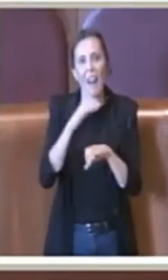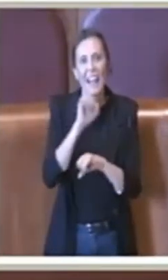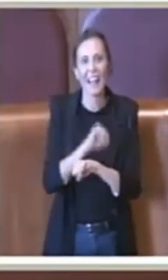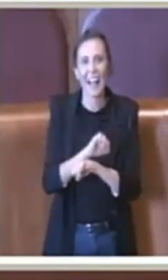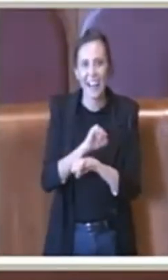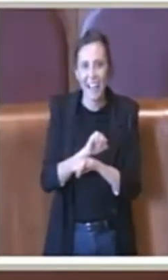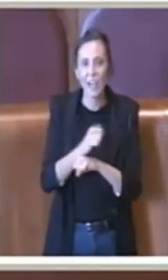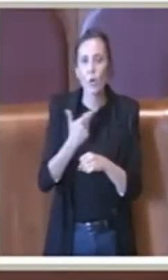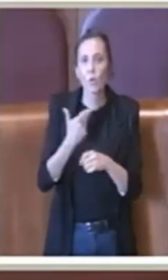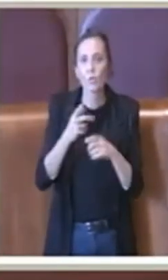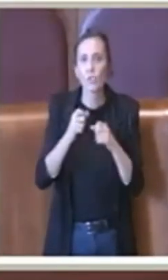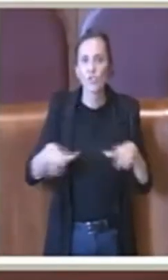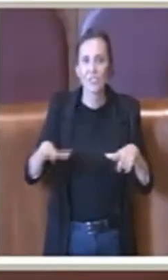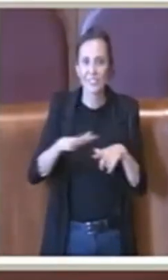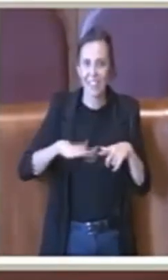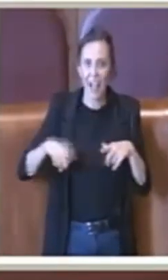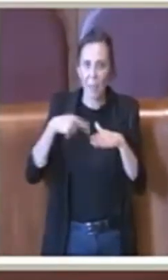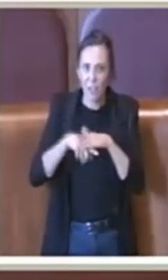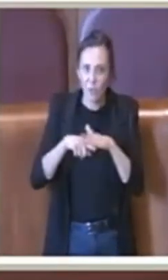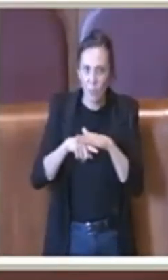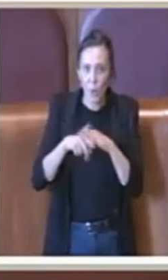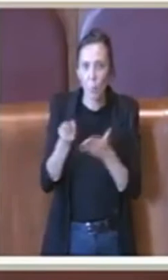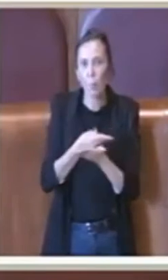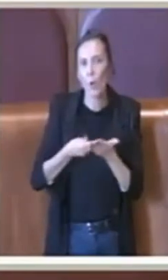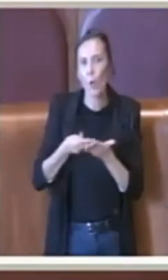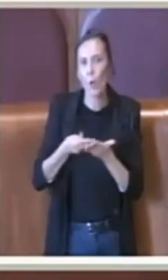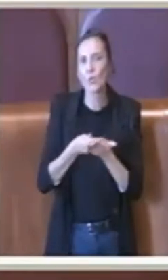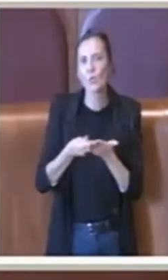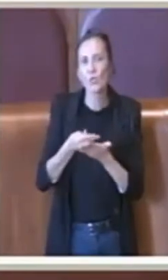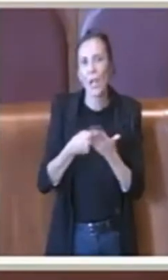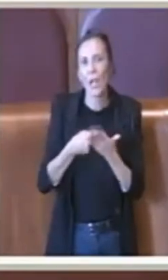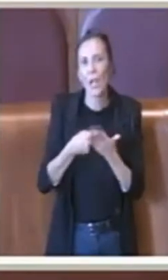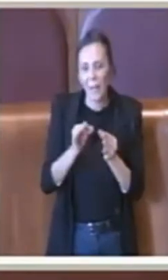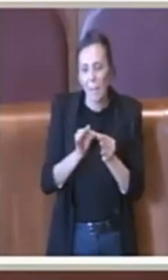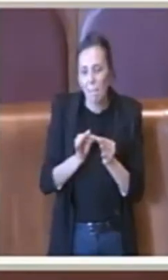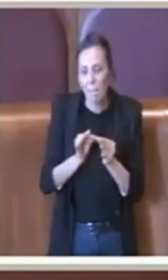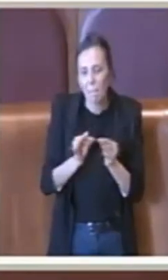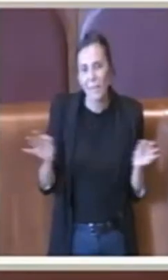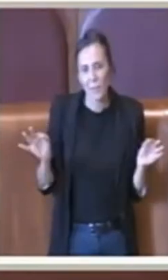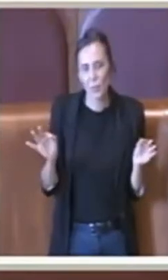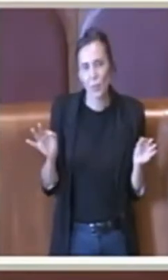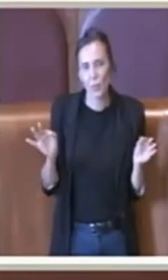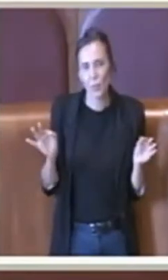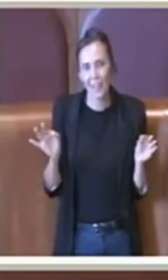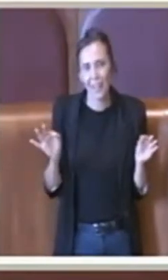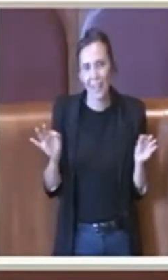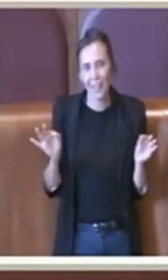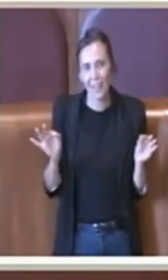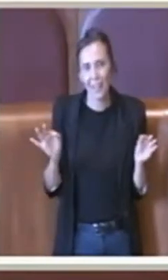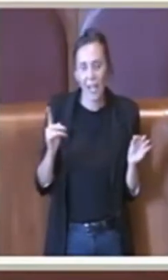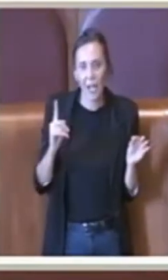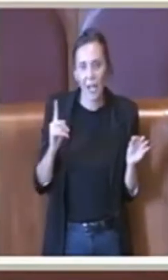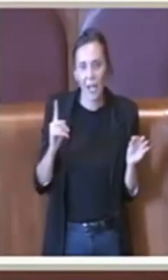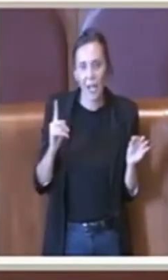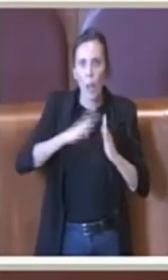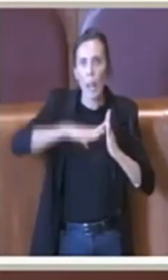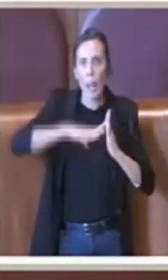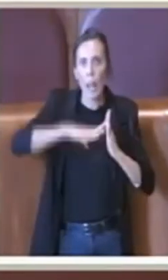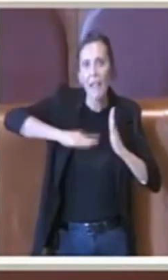Città Meropolitana, un progetto importante per misurare anche l'andamento del livello di